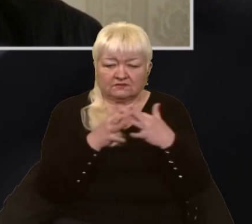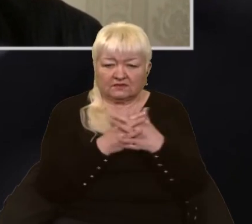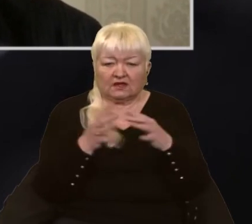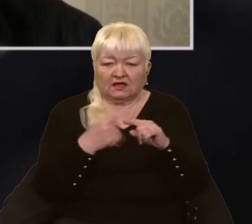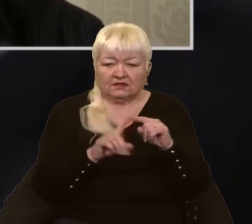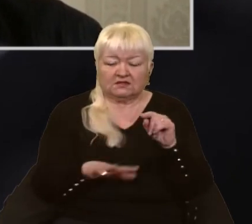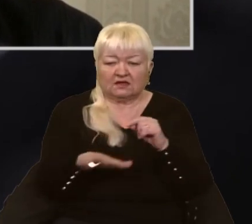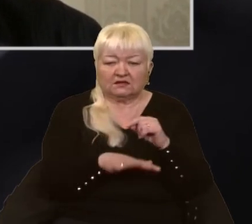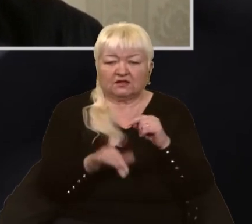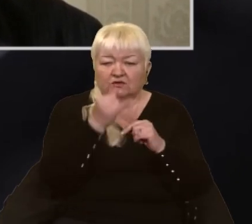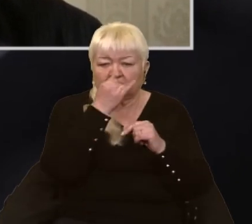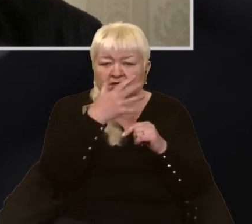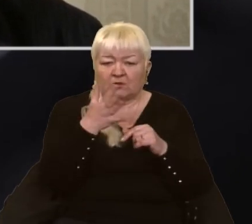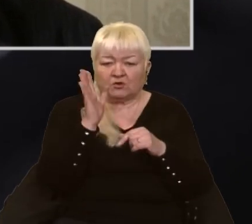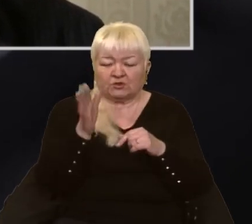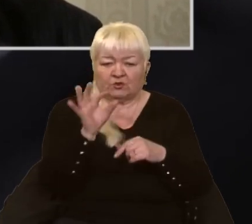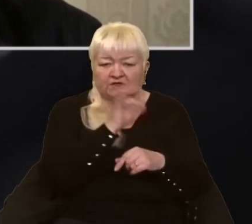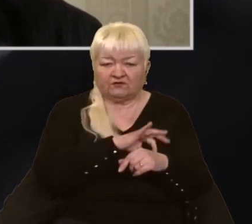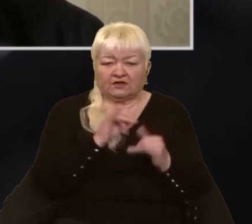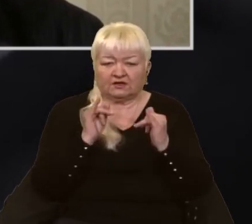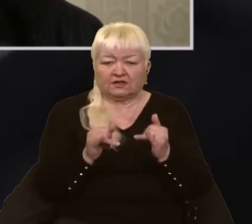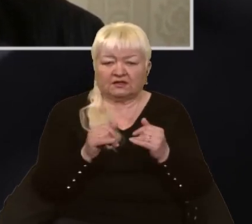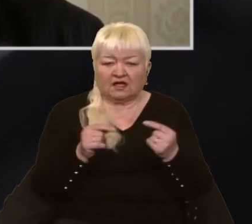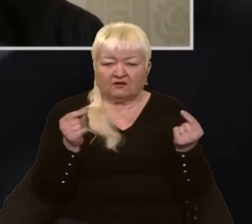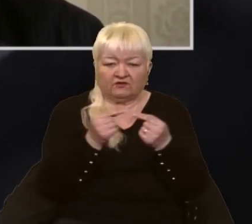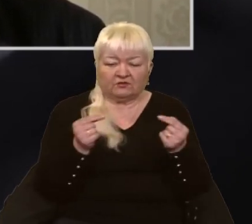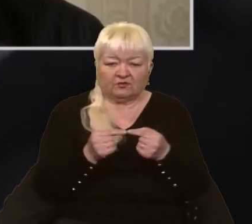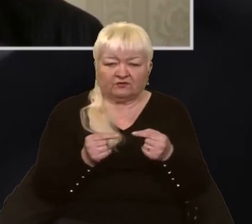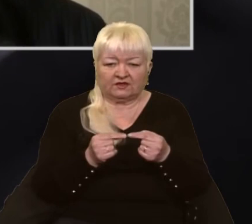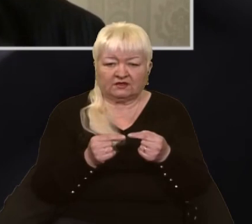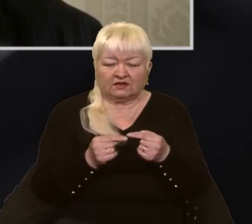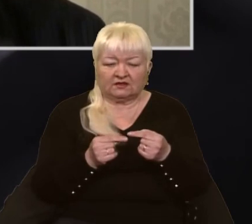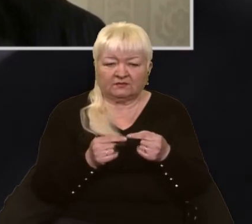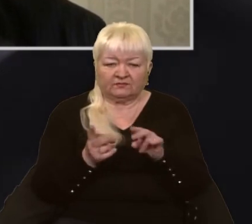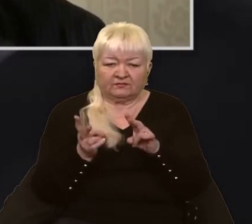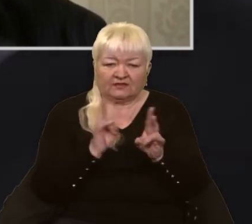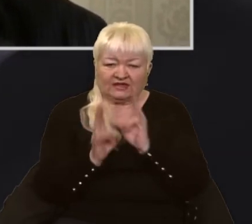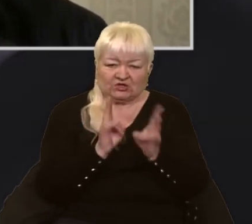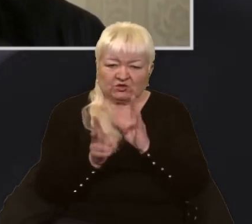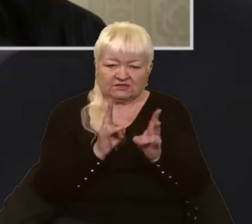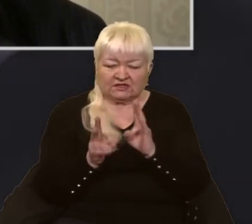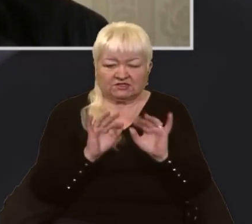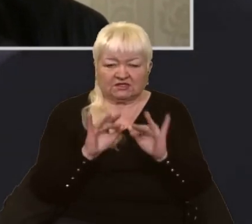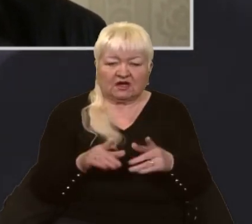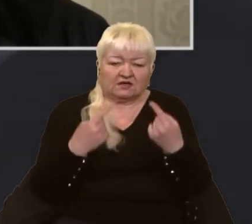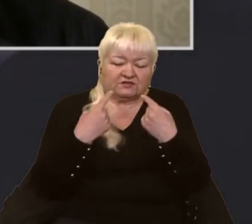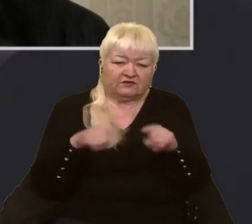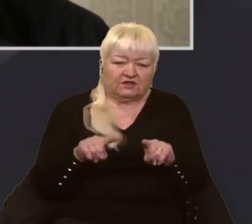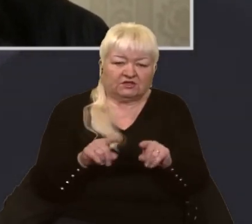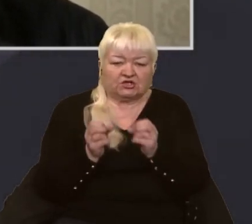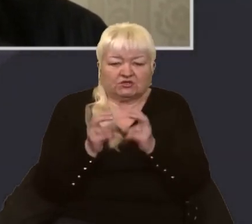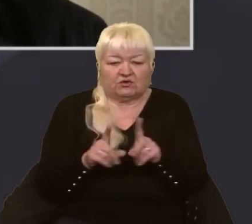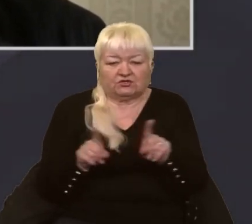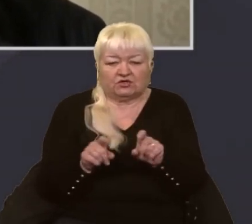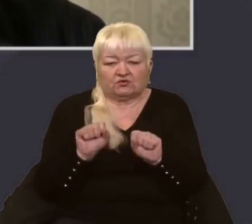територія не може бути використана для відповідних терористичних актів чи якихось інших влочинів, що